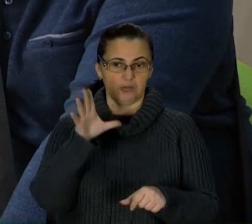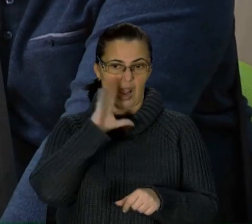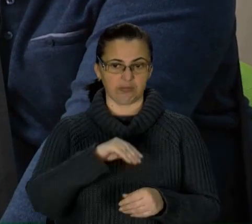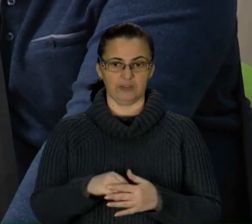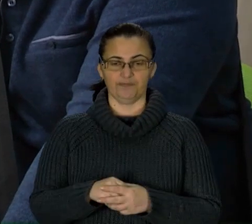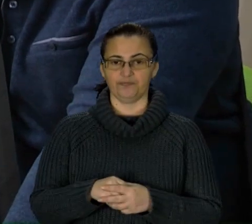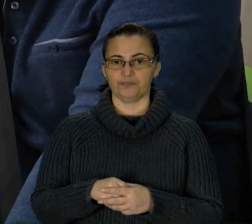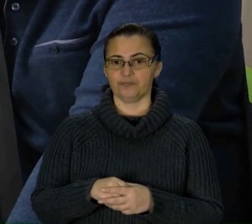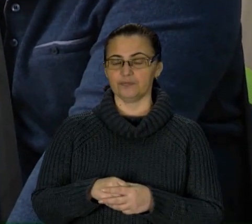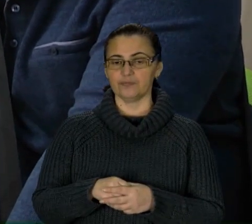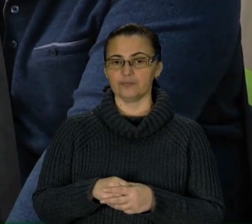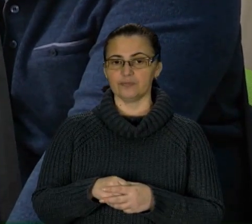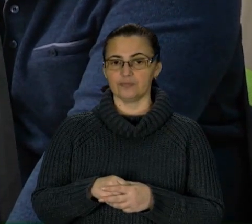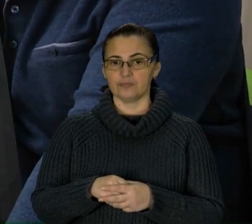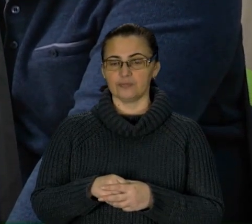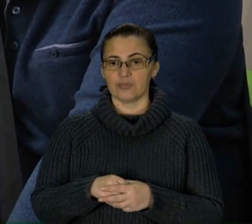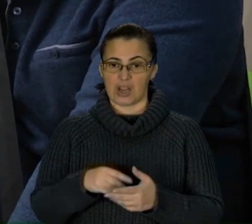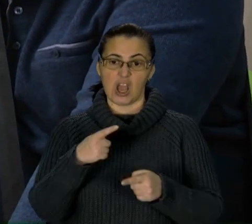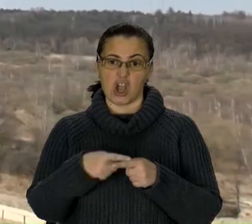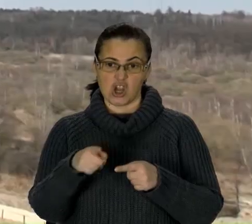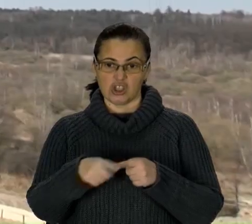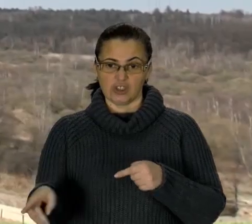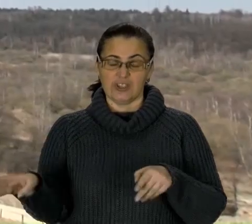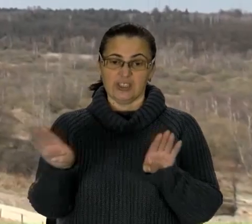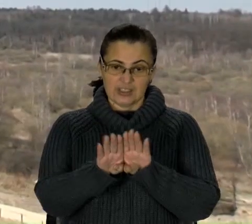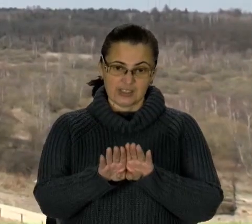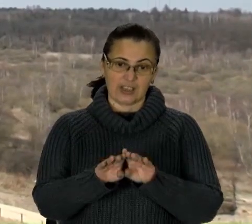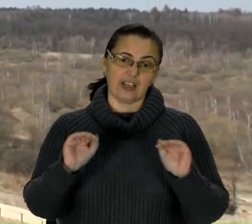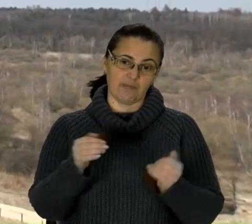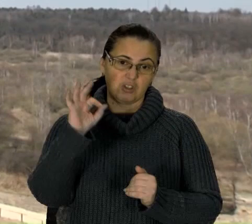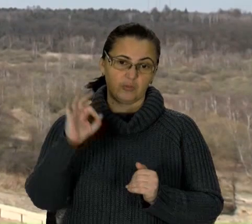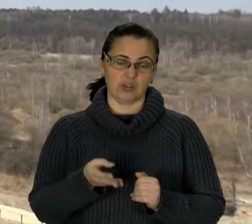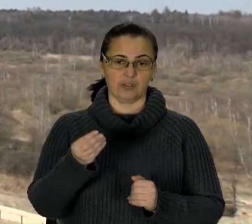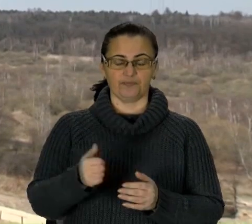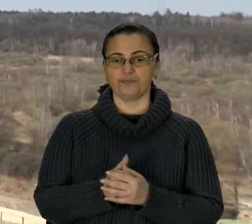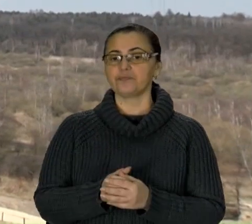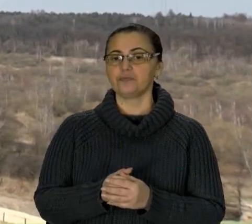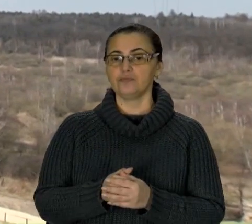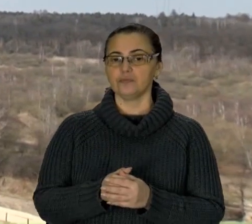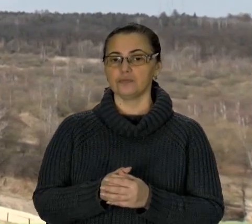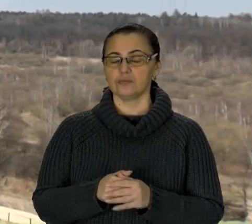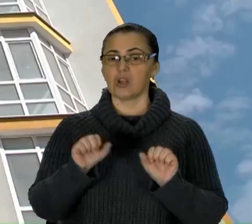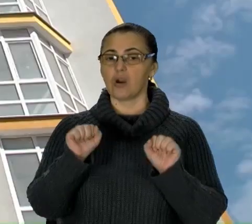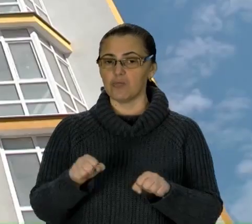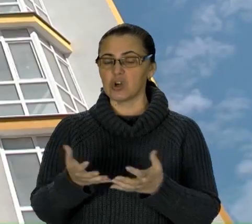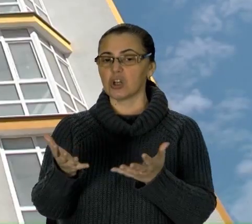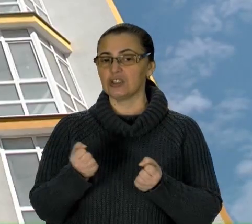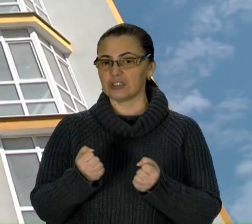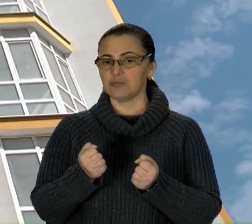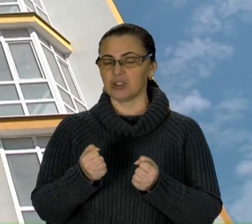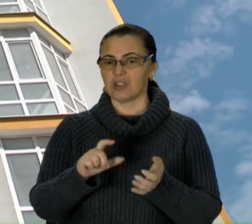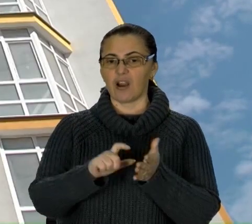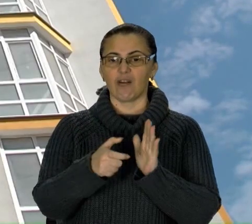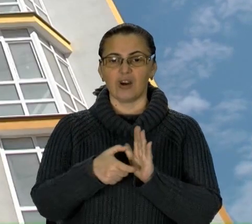жодних штрафних санкцій немає, тому швидше закрили, менше заплатили відсотків. Важливо, що можна взяти у кредит житло не лише з первинного ринку, але й вторинного.